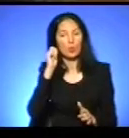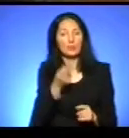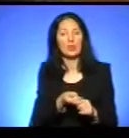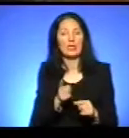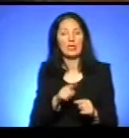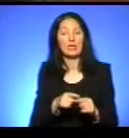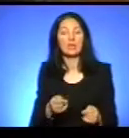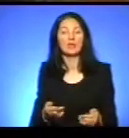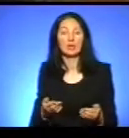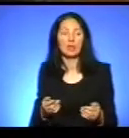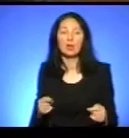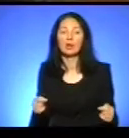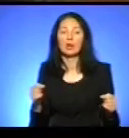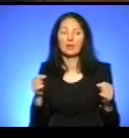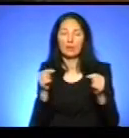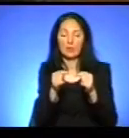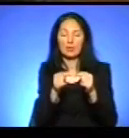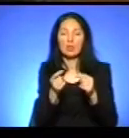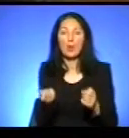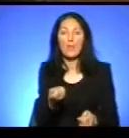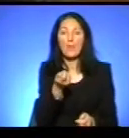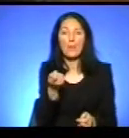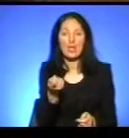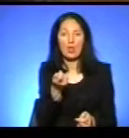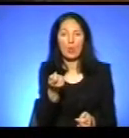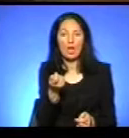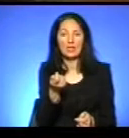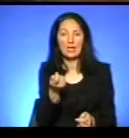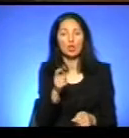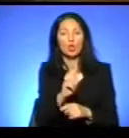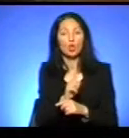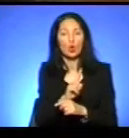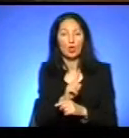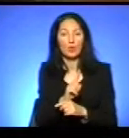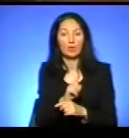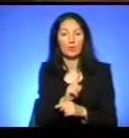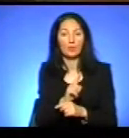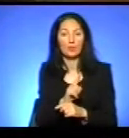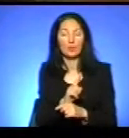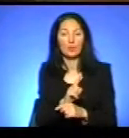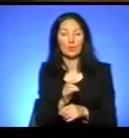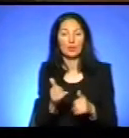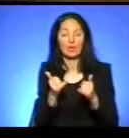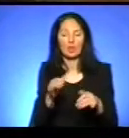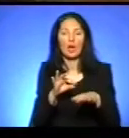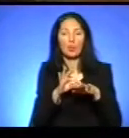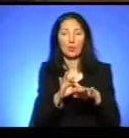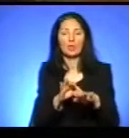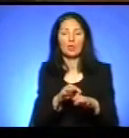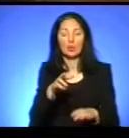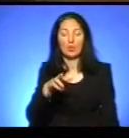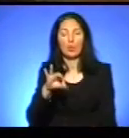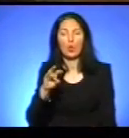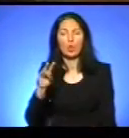які встановили мінімальні норми для проведення монетизації